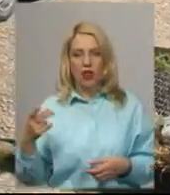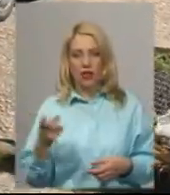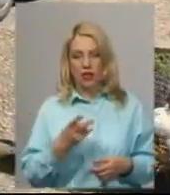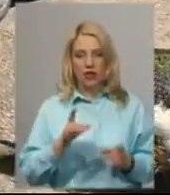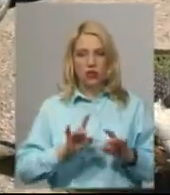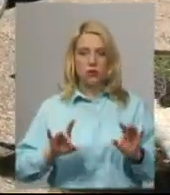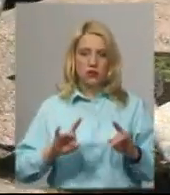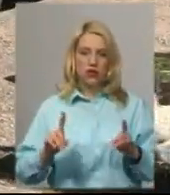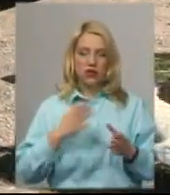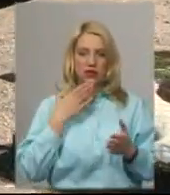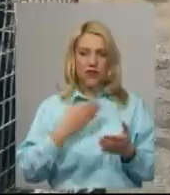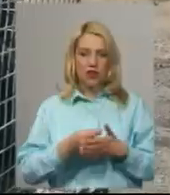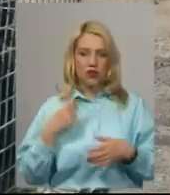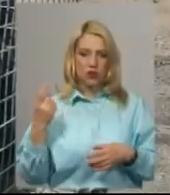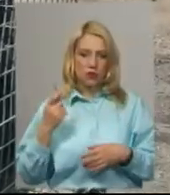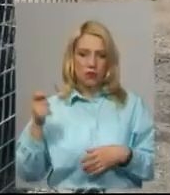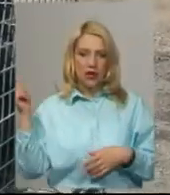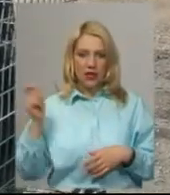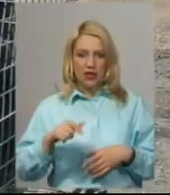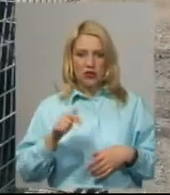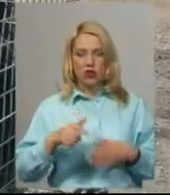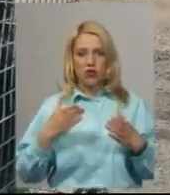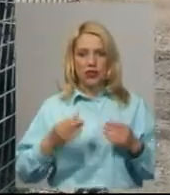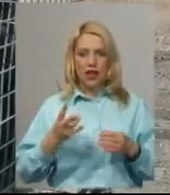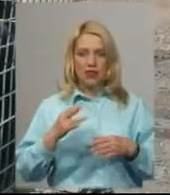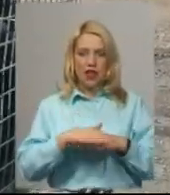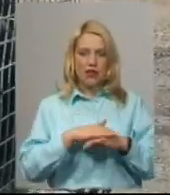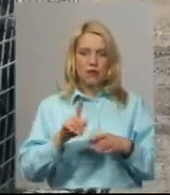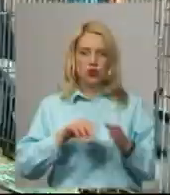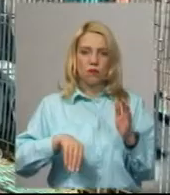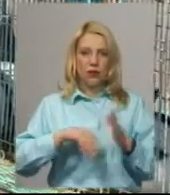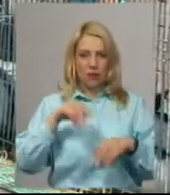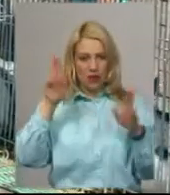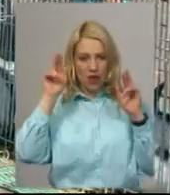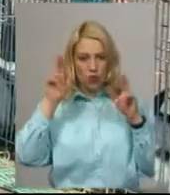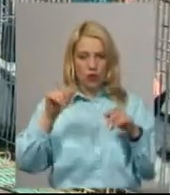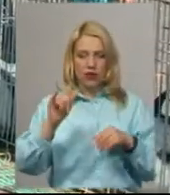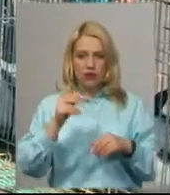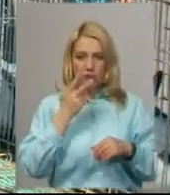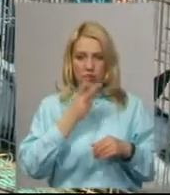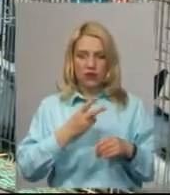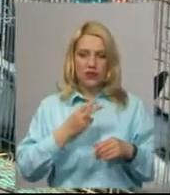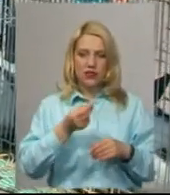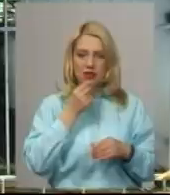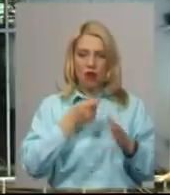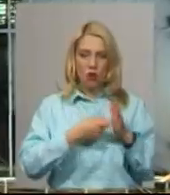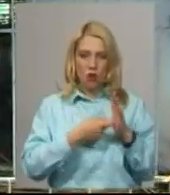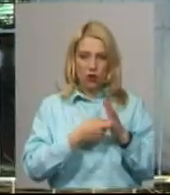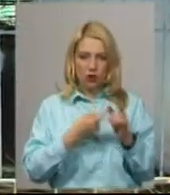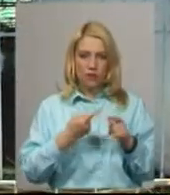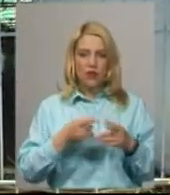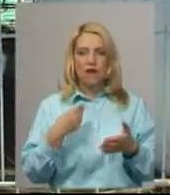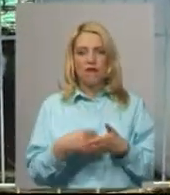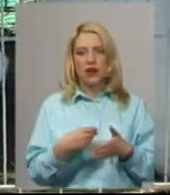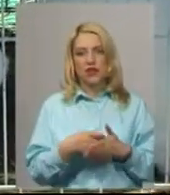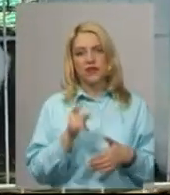розповідають, мають власне господарство. Приїхали сьогодні на ярмарок, аби придбати кролів та подивитися корм. Вартість породистих кролів на ярмарку складає до